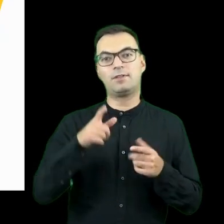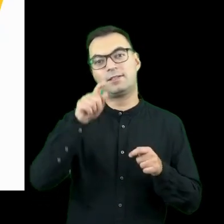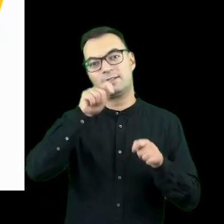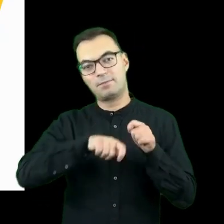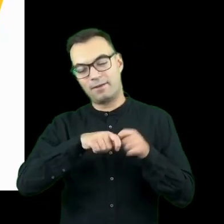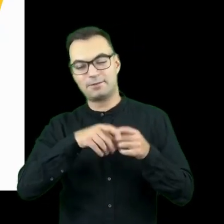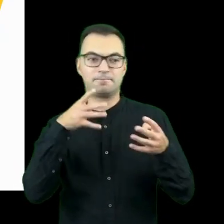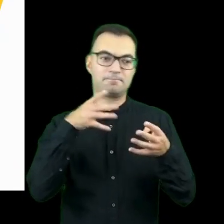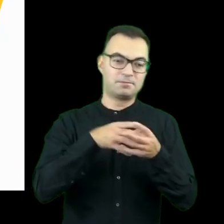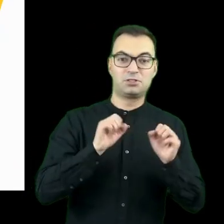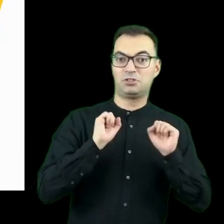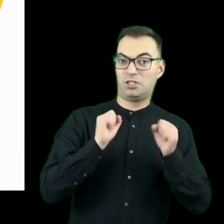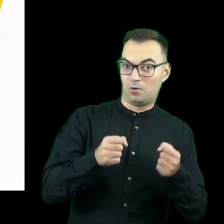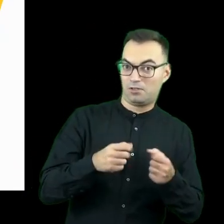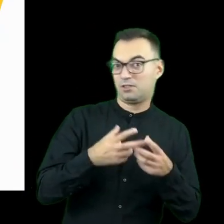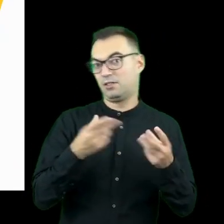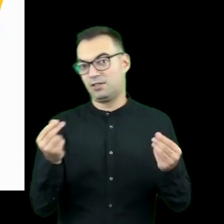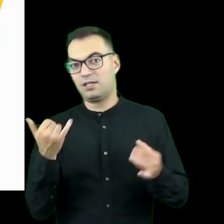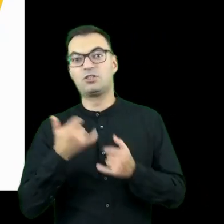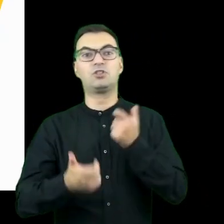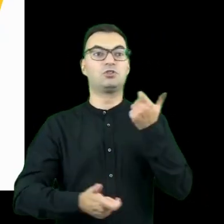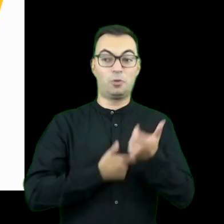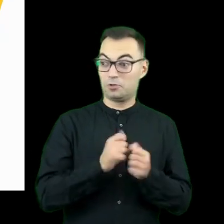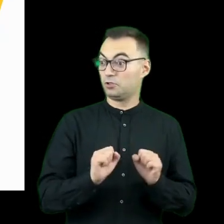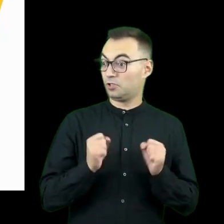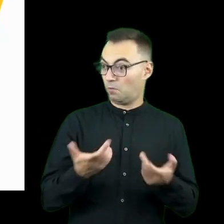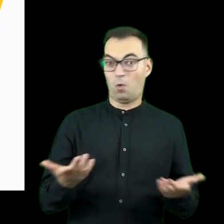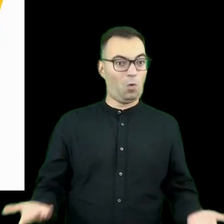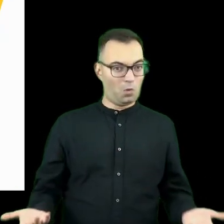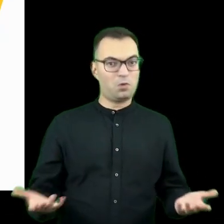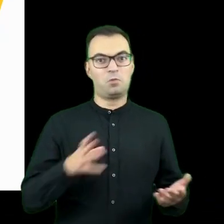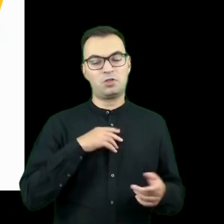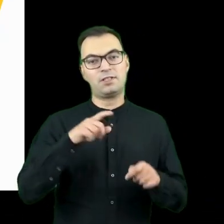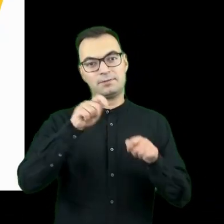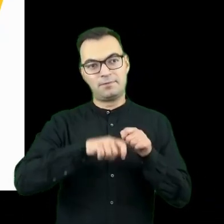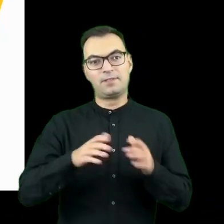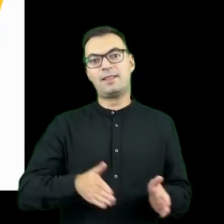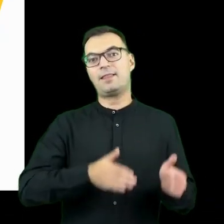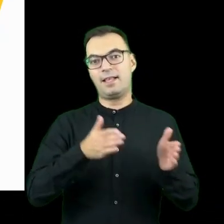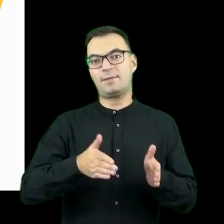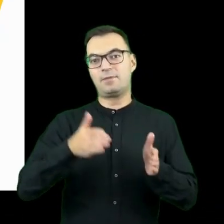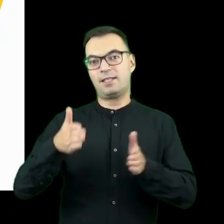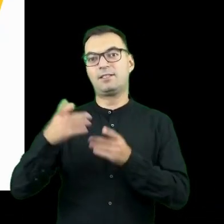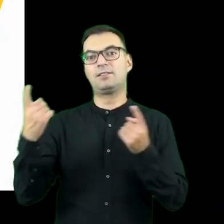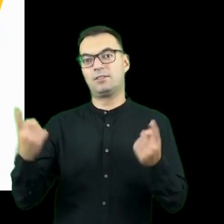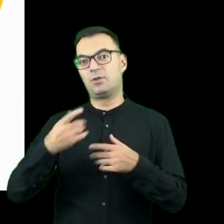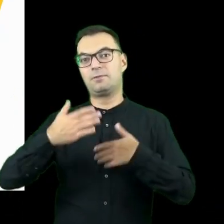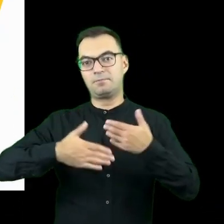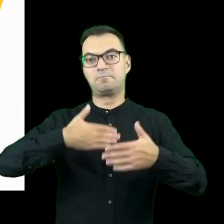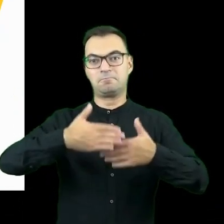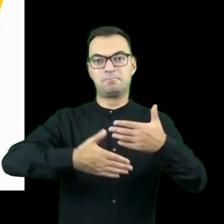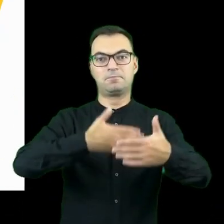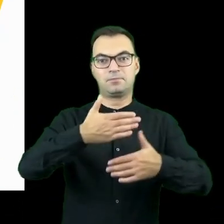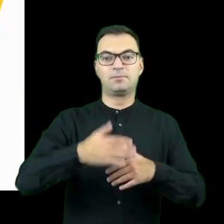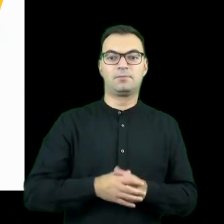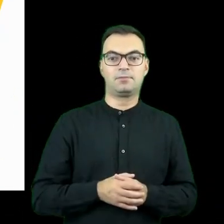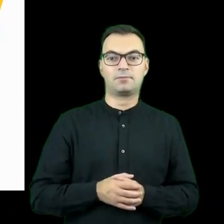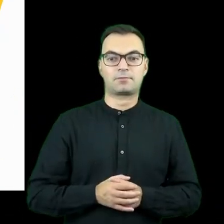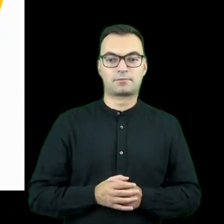drugie jest łatwiej przetestować i zobaczyć, czy działa. Jeżeli ono zrobicie, działa, to możecie zacząć testować w kolejnej sytuacji, w kolejnej i